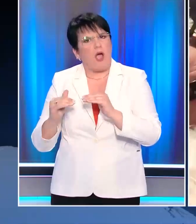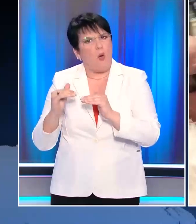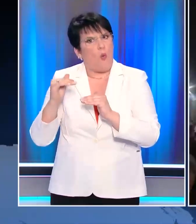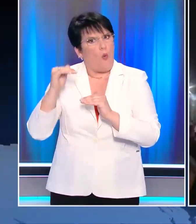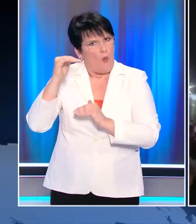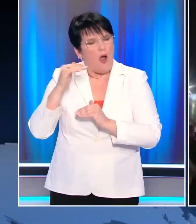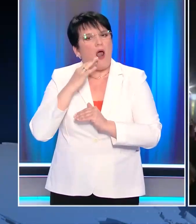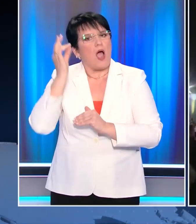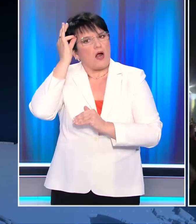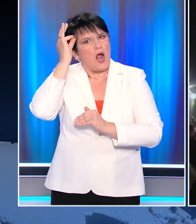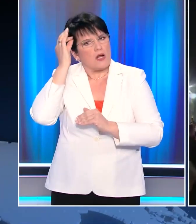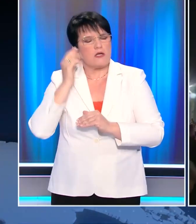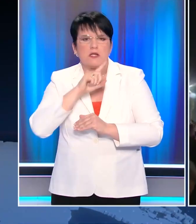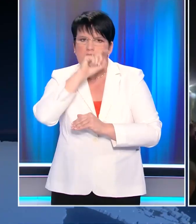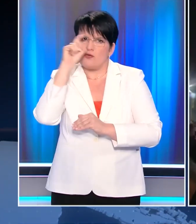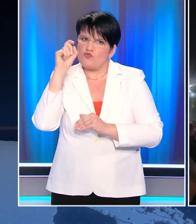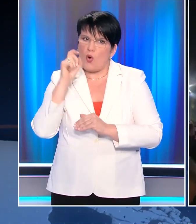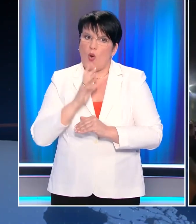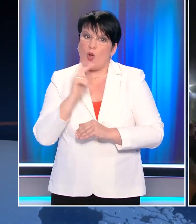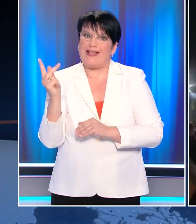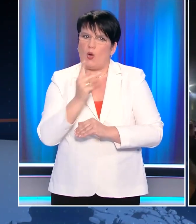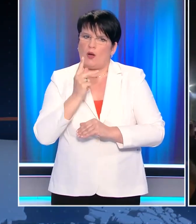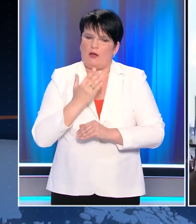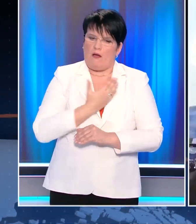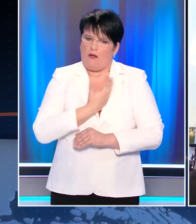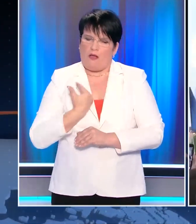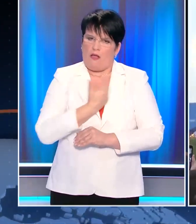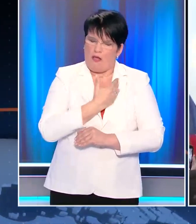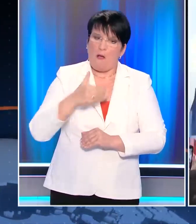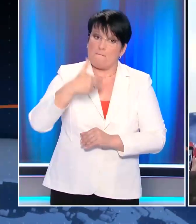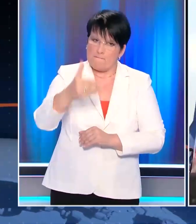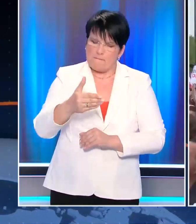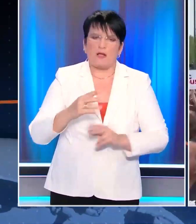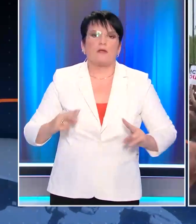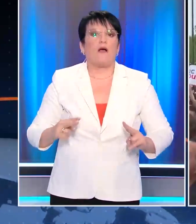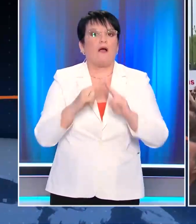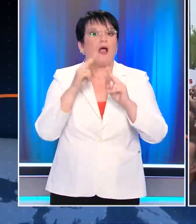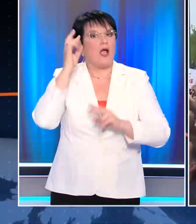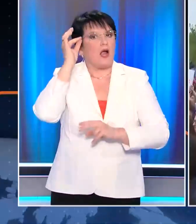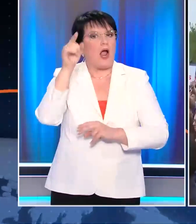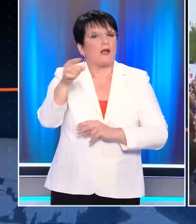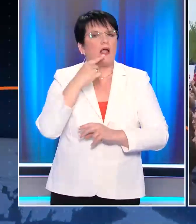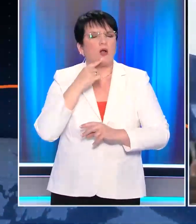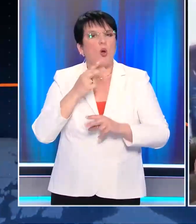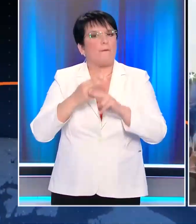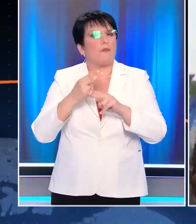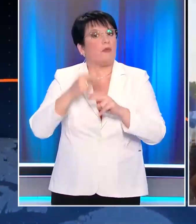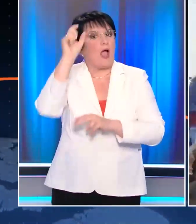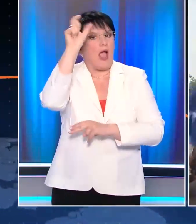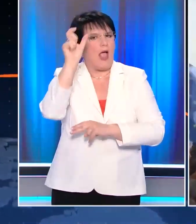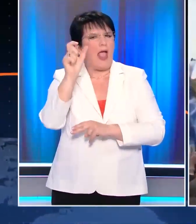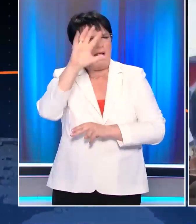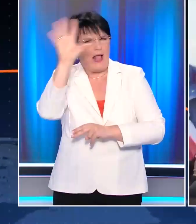ότι η Γαλλία είναι εξαιρετικά διχασμένη. Η επόμενη μέρα στη Γαλλία αναμένεται έντονη όσον αφορά τις πολιτικές εξελίξεις και τις